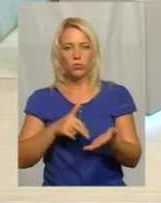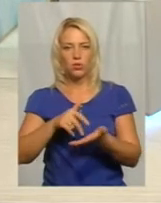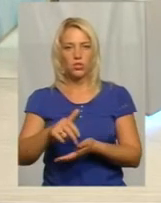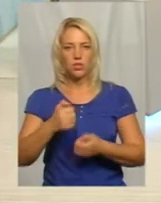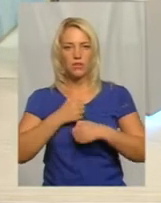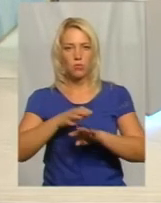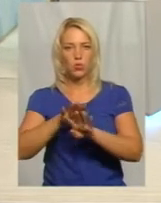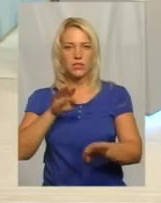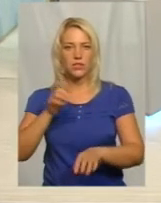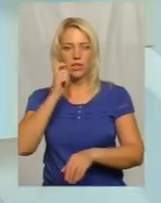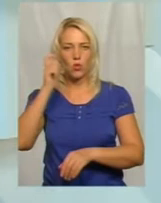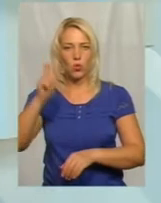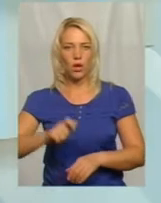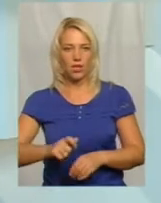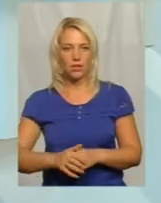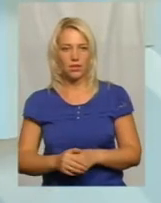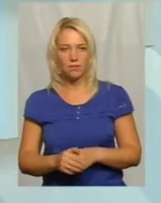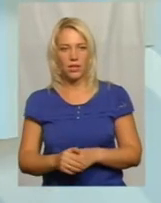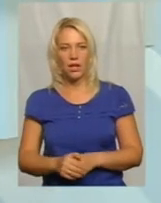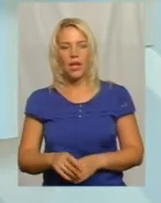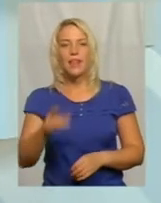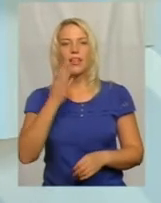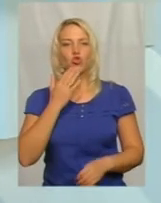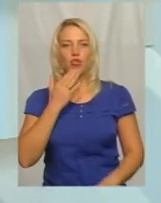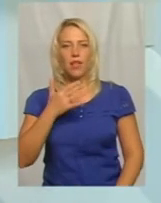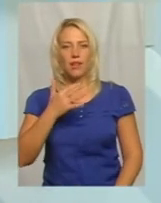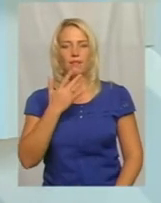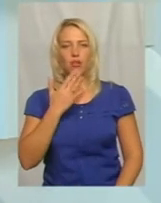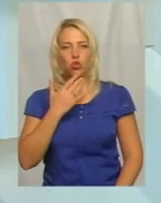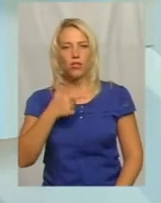України, в Національну гвардію.